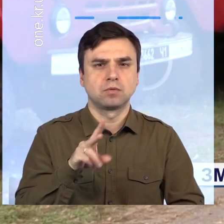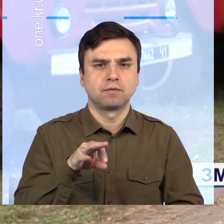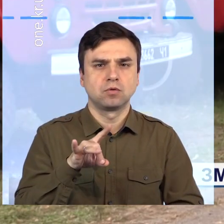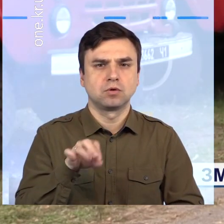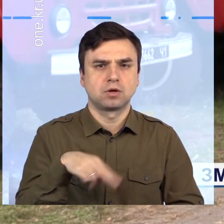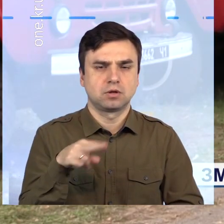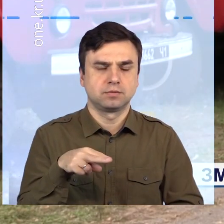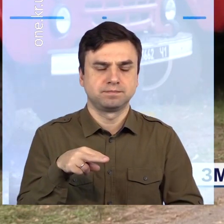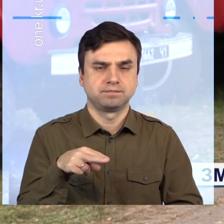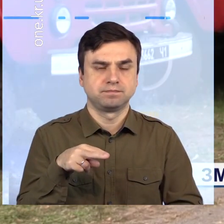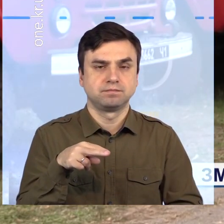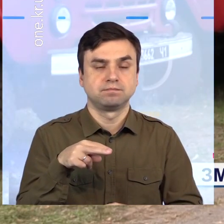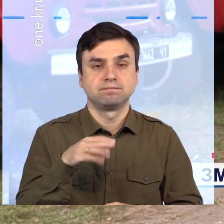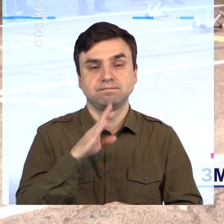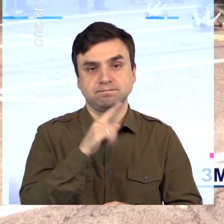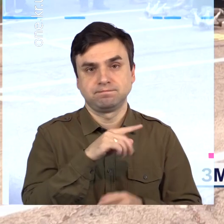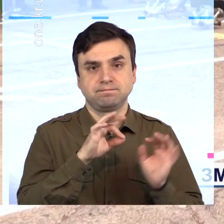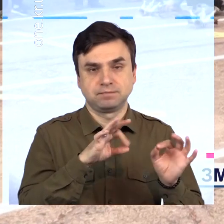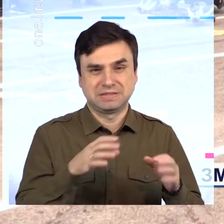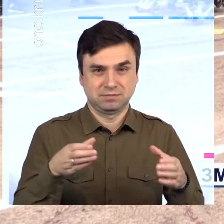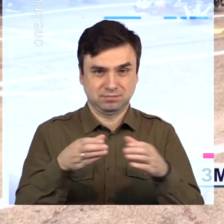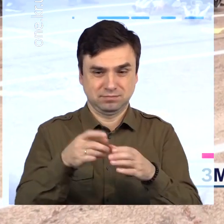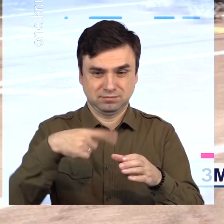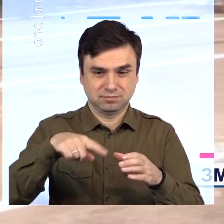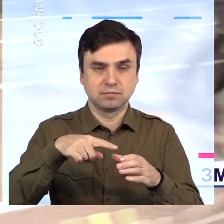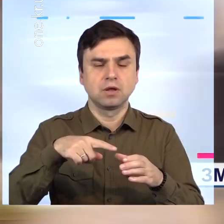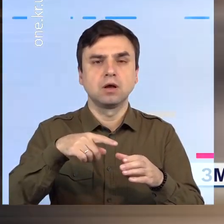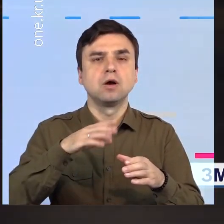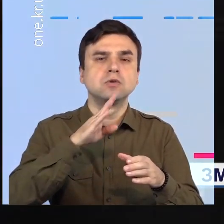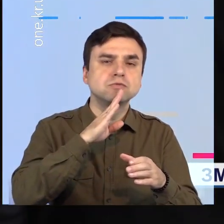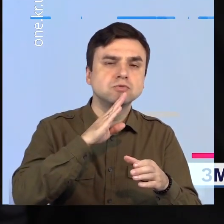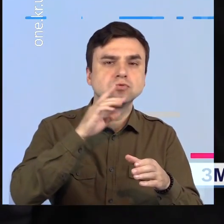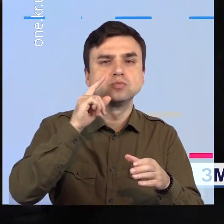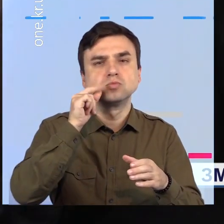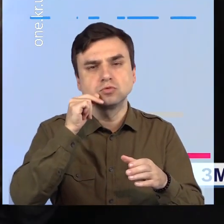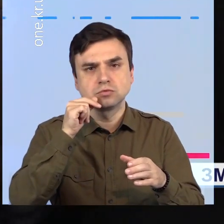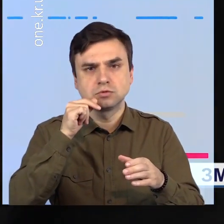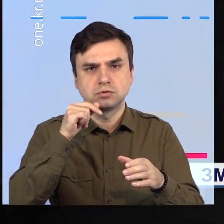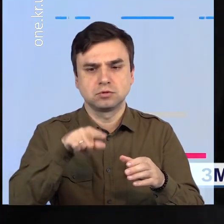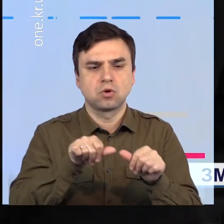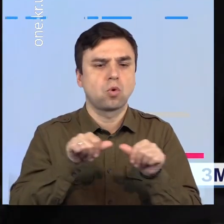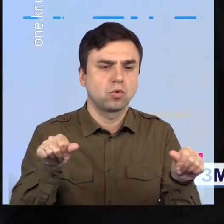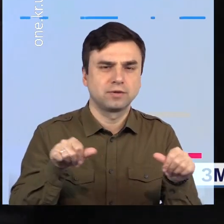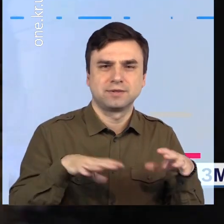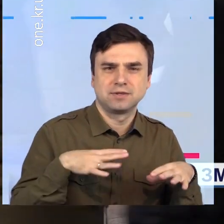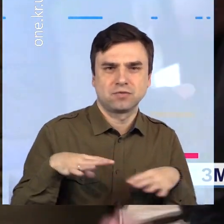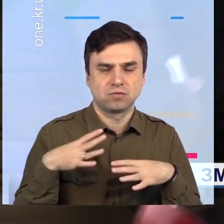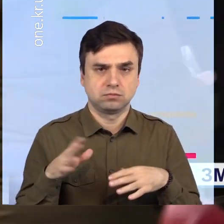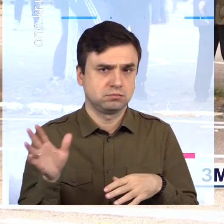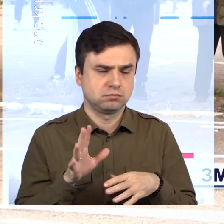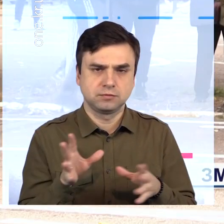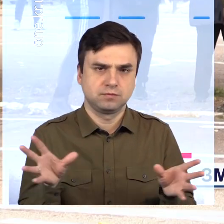підрозділі ніяких відмінностей підготовці жінок від підготовки чоловіків немає. Дівчина є продовжувачкою родинної династії